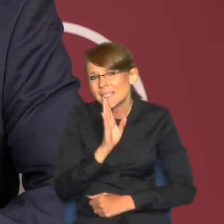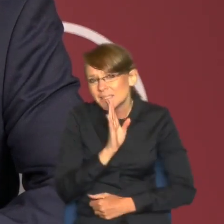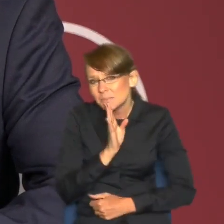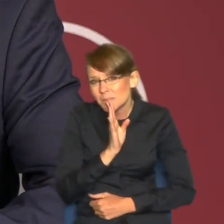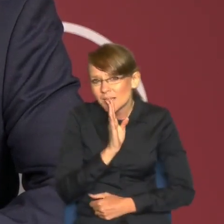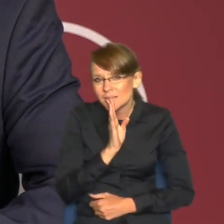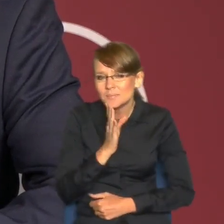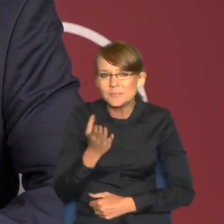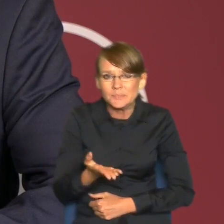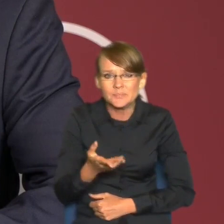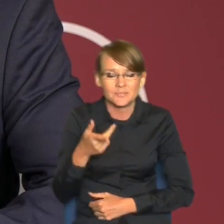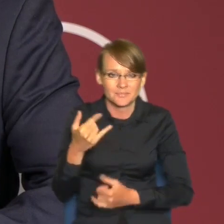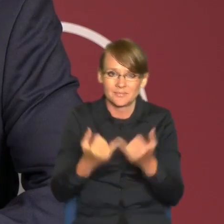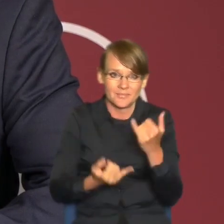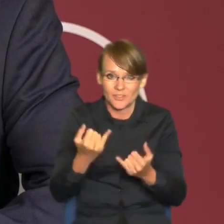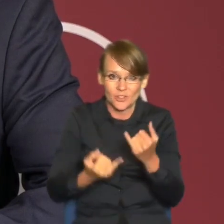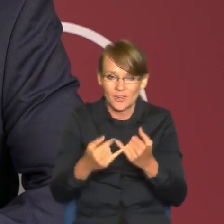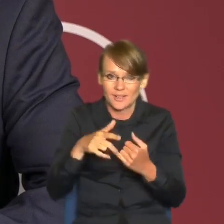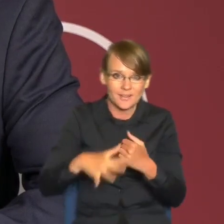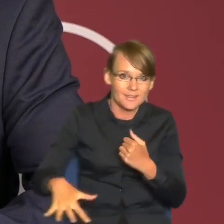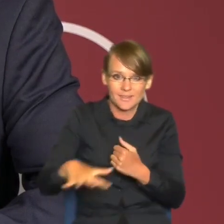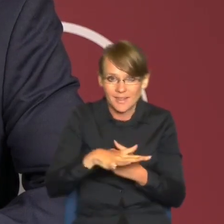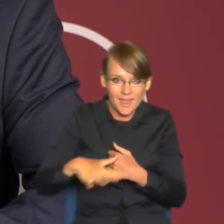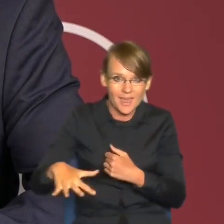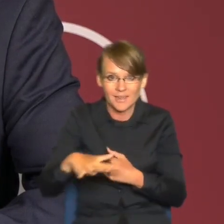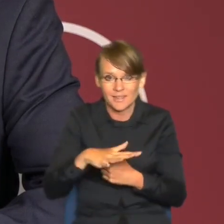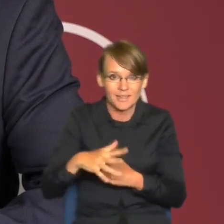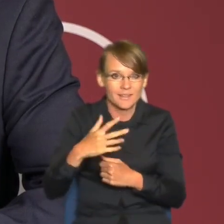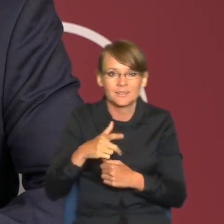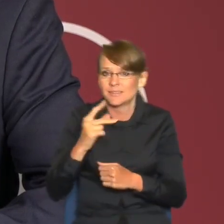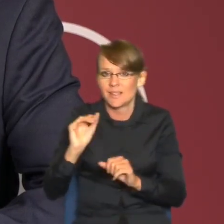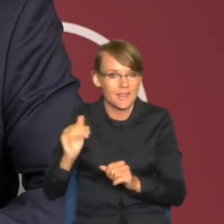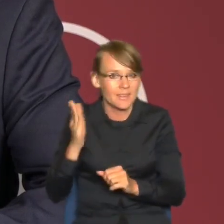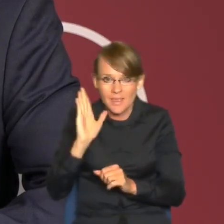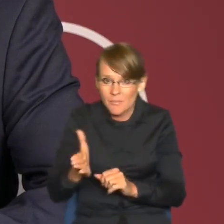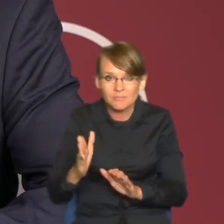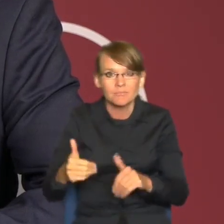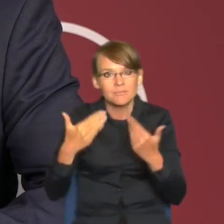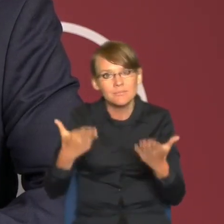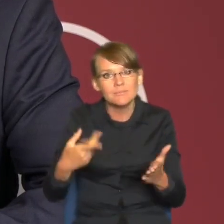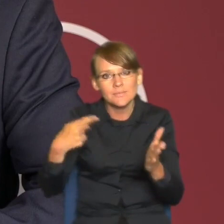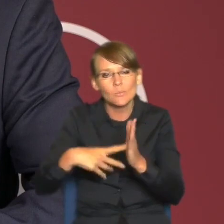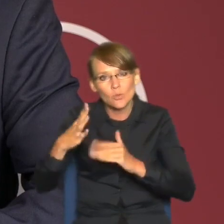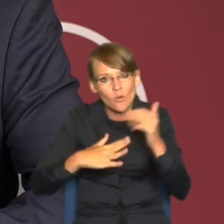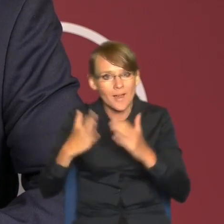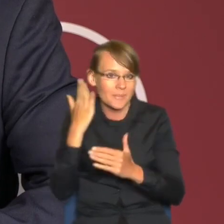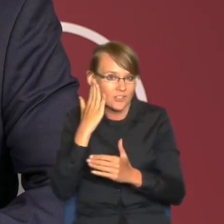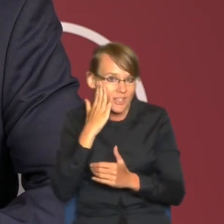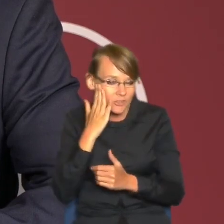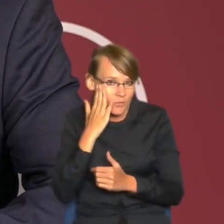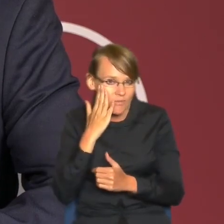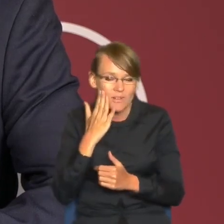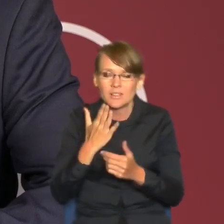udostępnienia terenów mieszkaniowych, pod zabudowę mieszkaniową w miastach w szerszej skali, tego